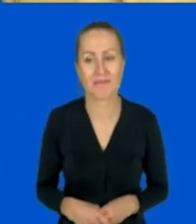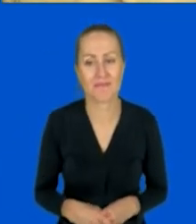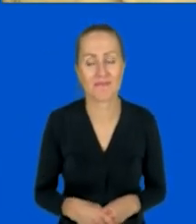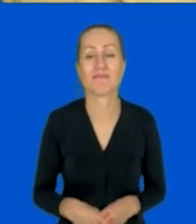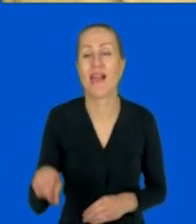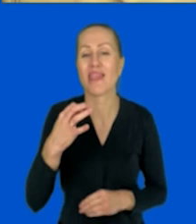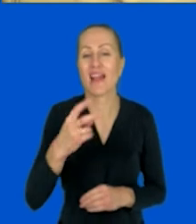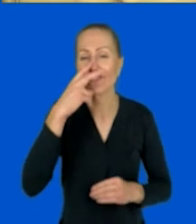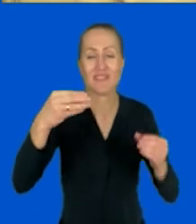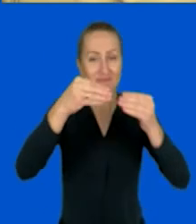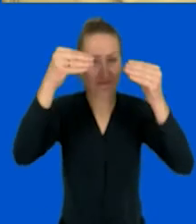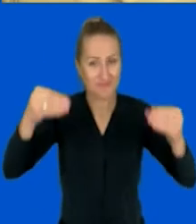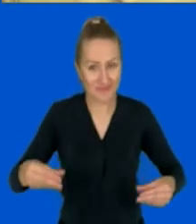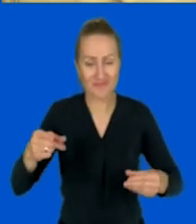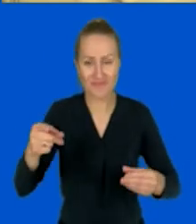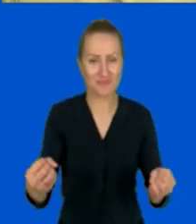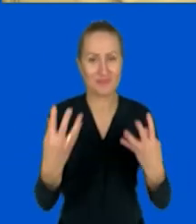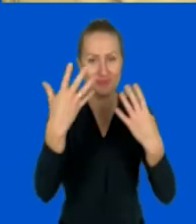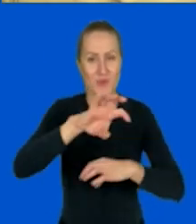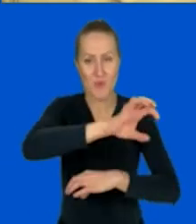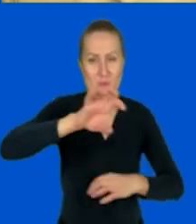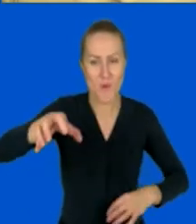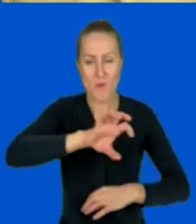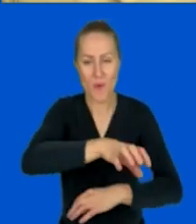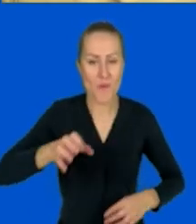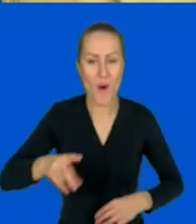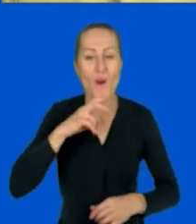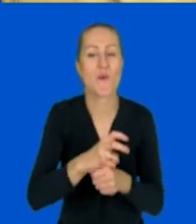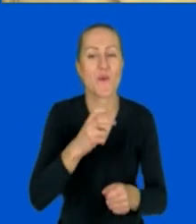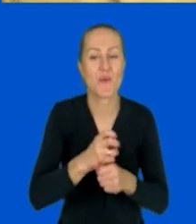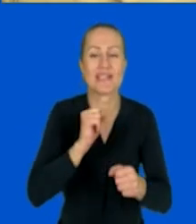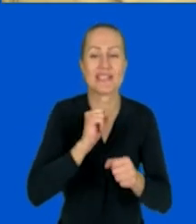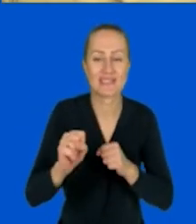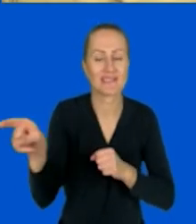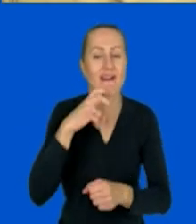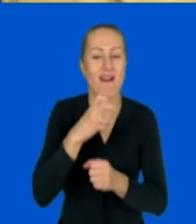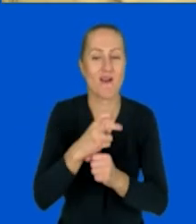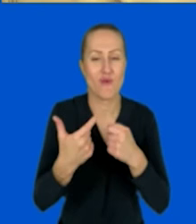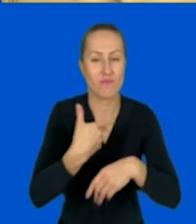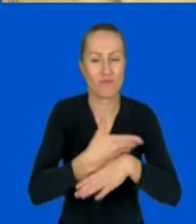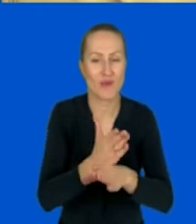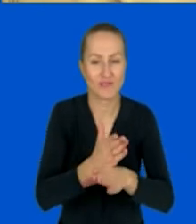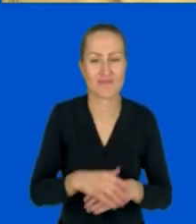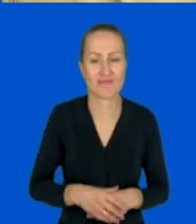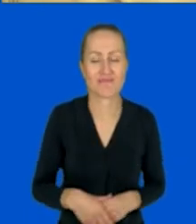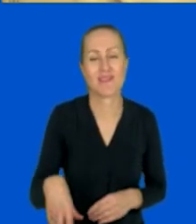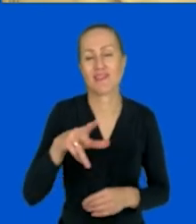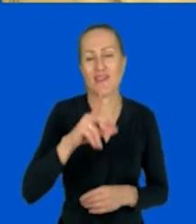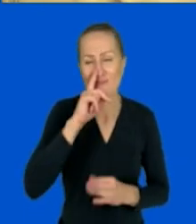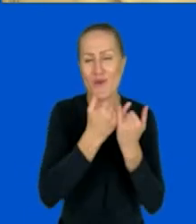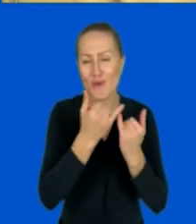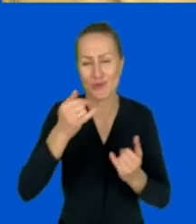ekranie wyświetliły się drużyny. Jesteście przydzieleni automatycznie przez system do drużyny kamelonów,